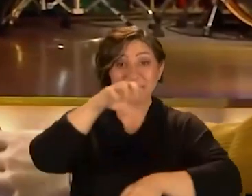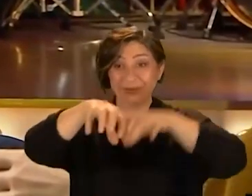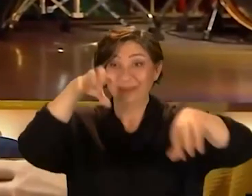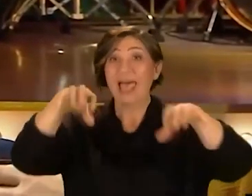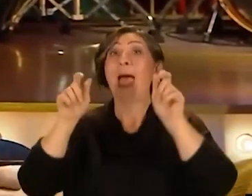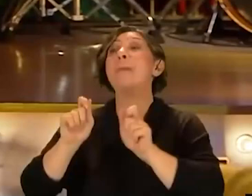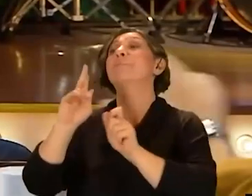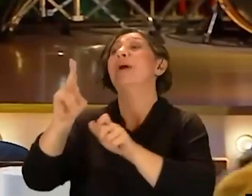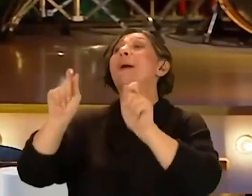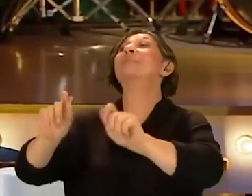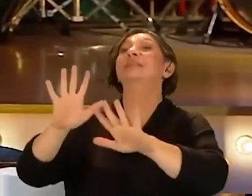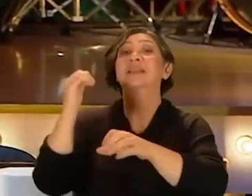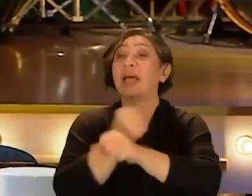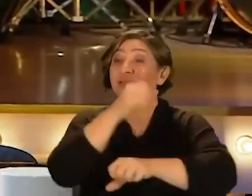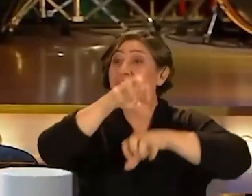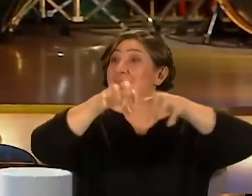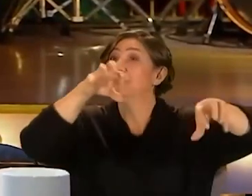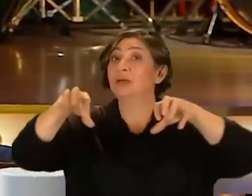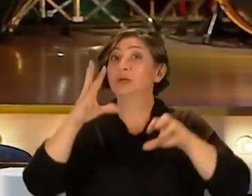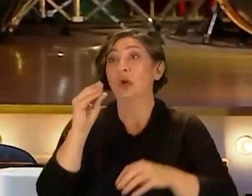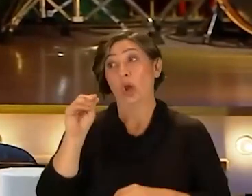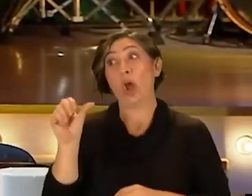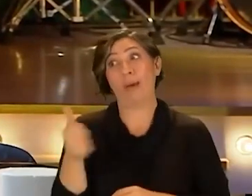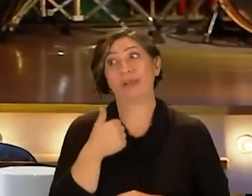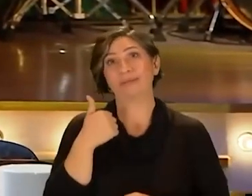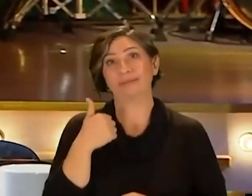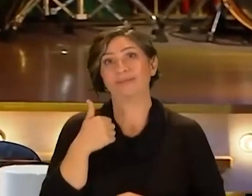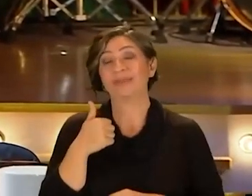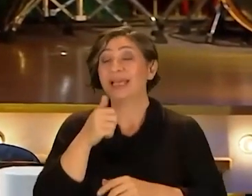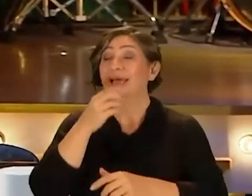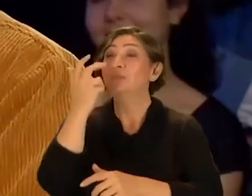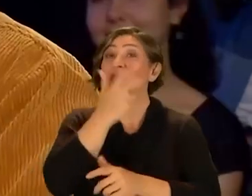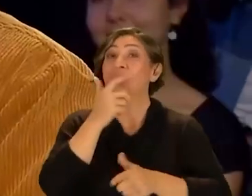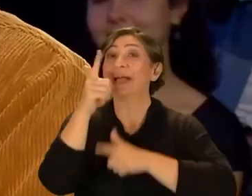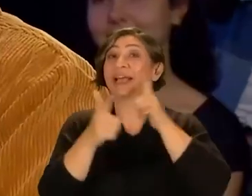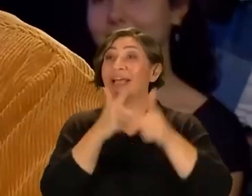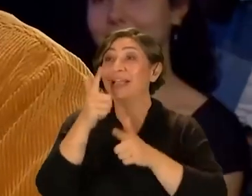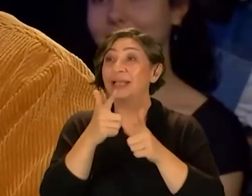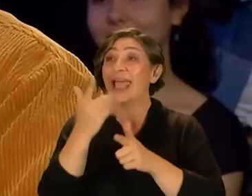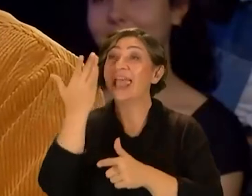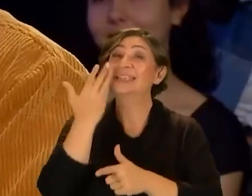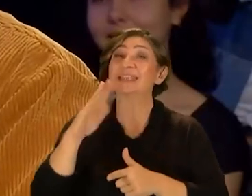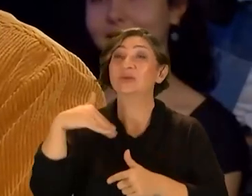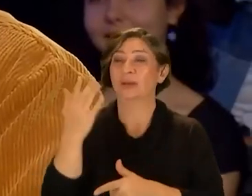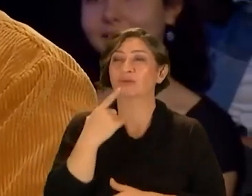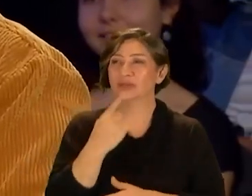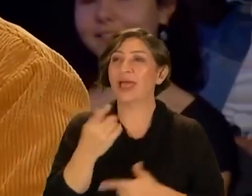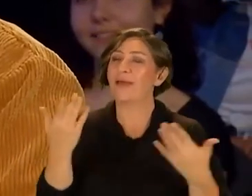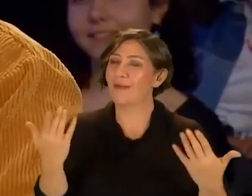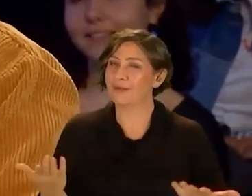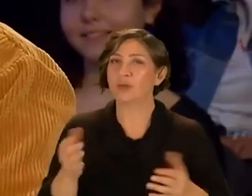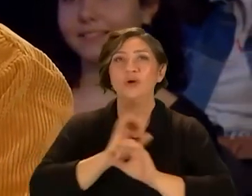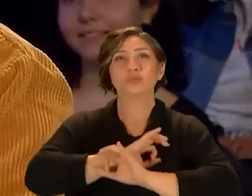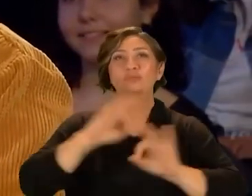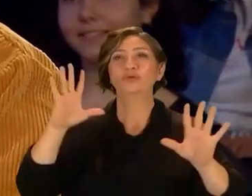yerleştirmediyseniz oraya çünkü kayalar çok önemliydi. Yani klibi izledikten sonra diyoruz ki